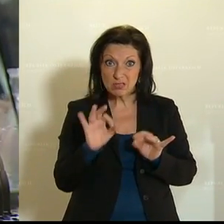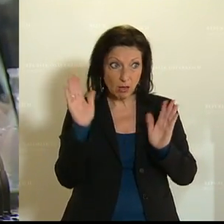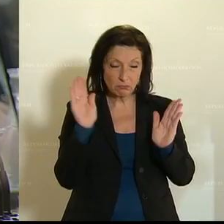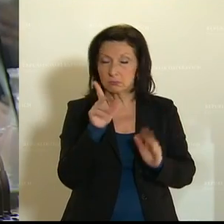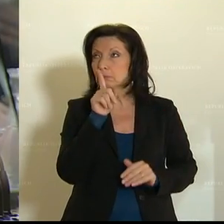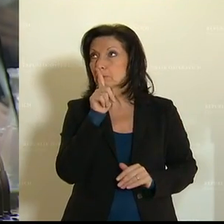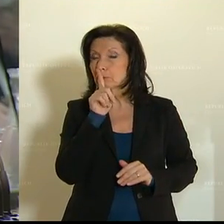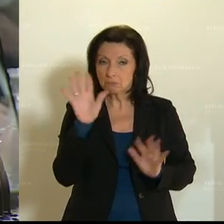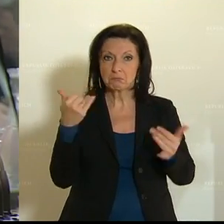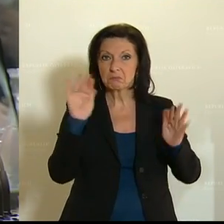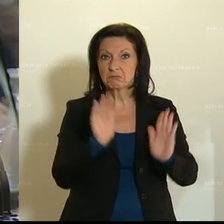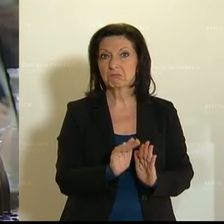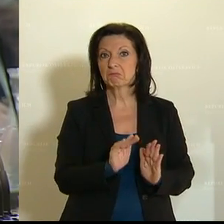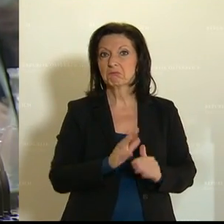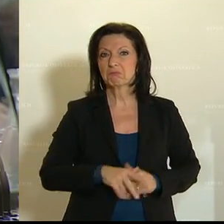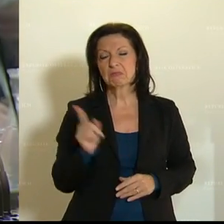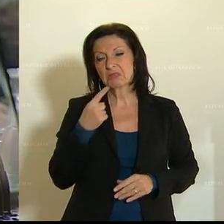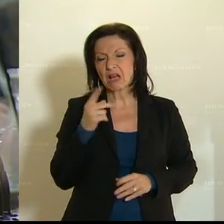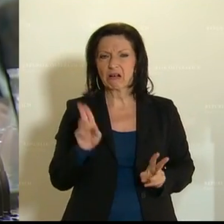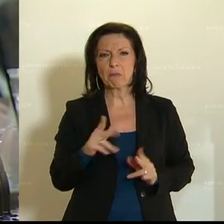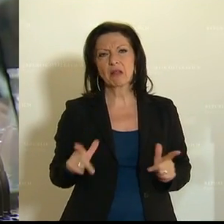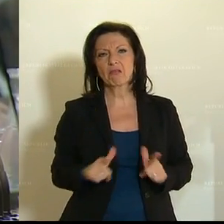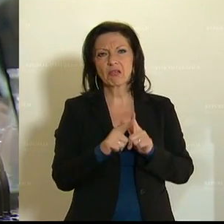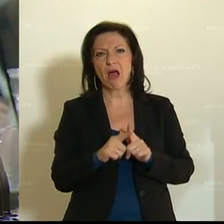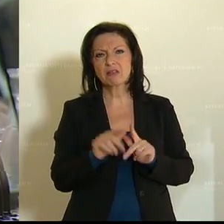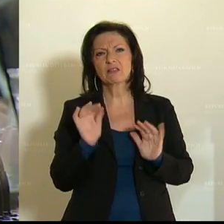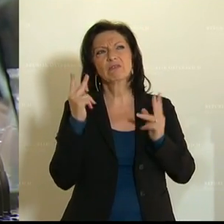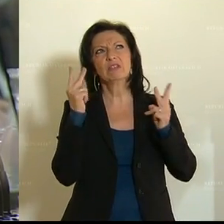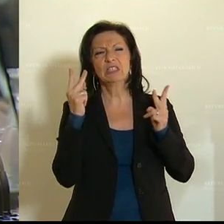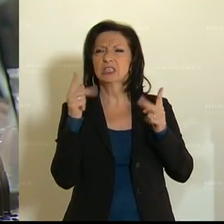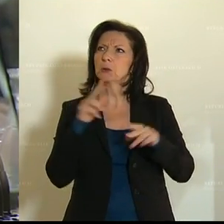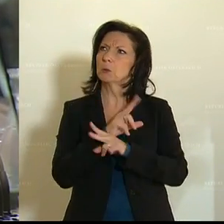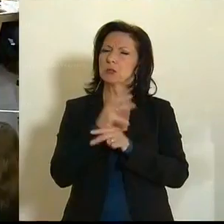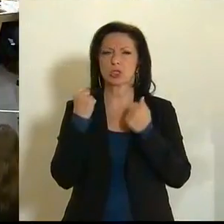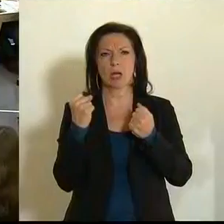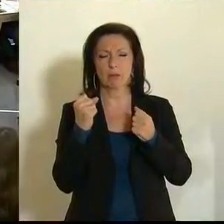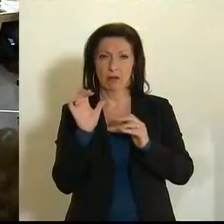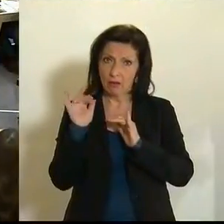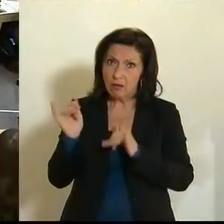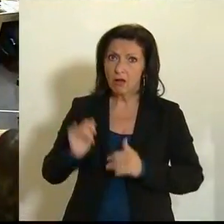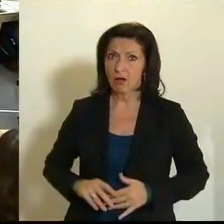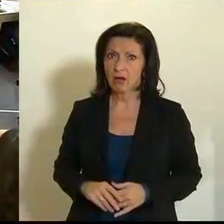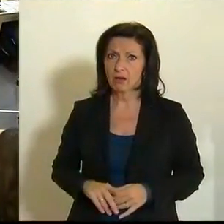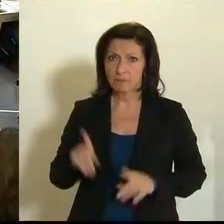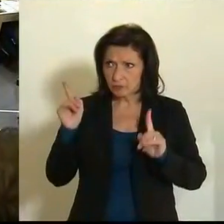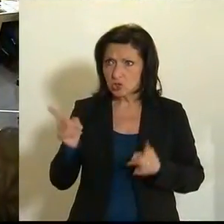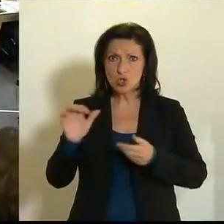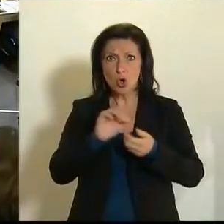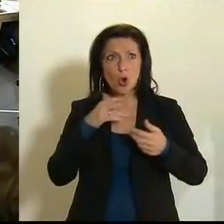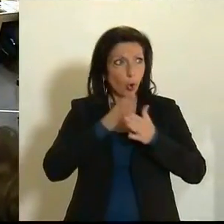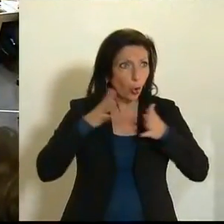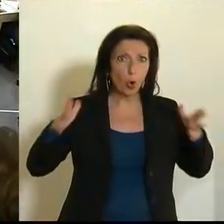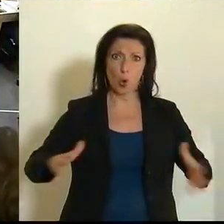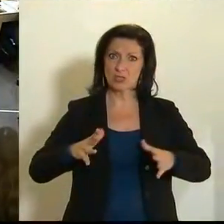Mit dem Argument, man könne es sich nicht leisten, man müsse auf die Stabilität achten. Ja, anstatt Solidarabgaben für